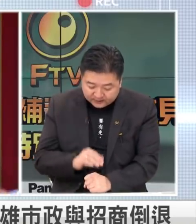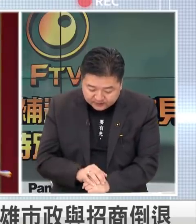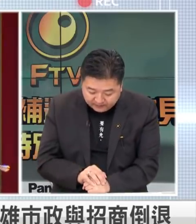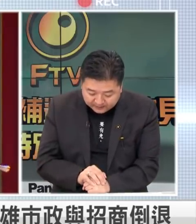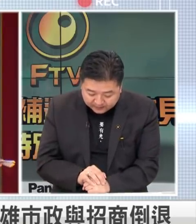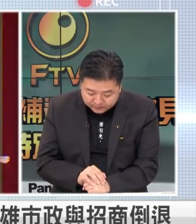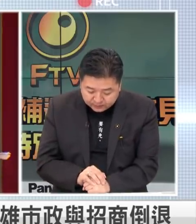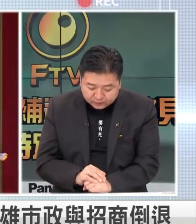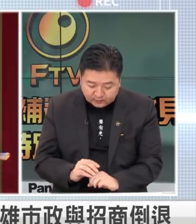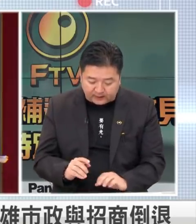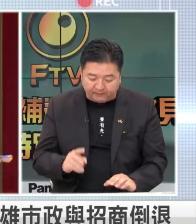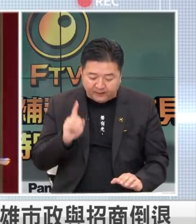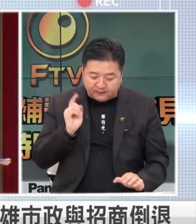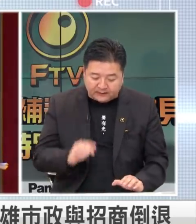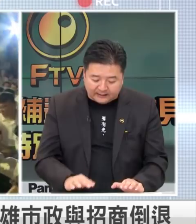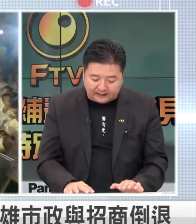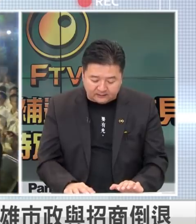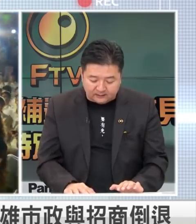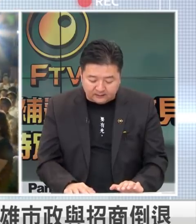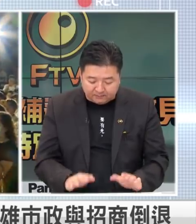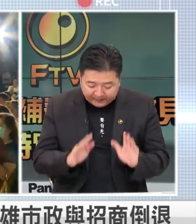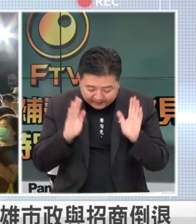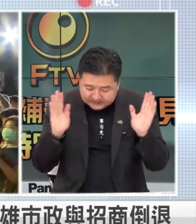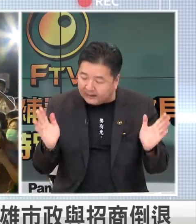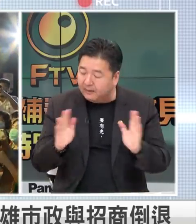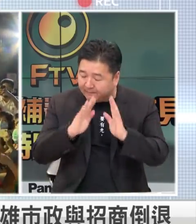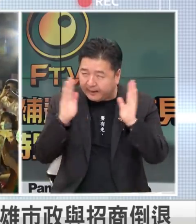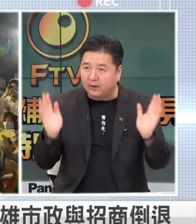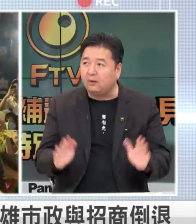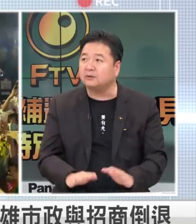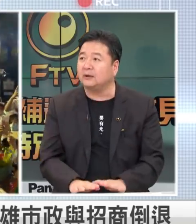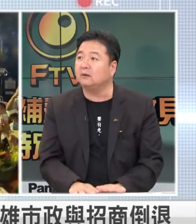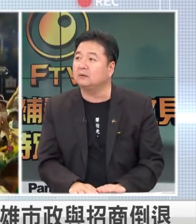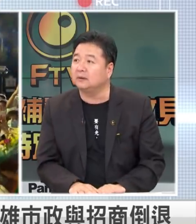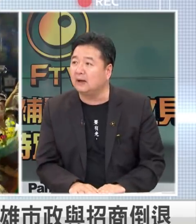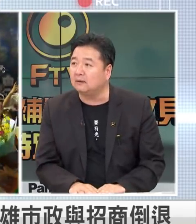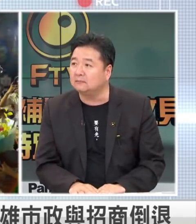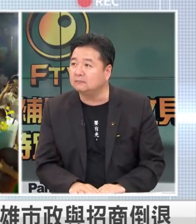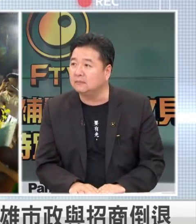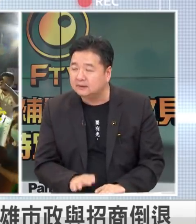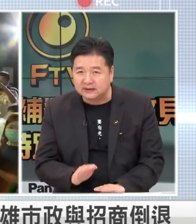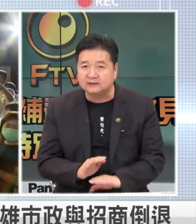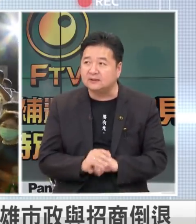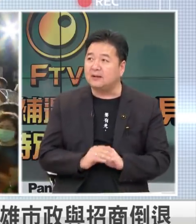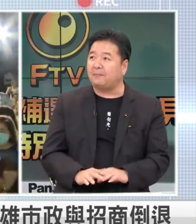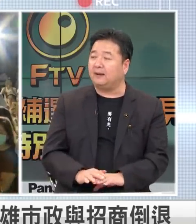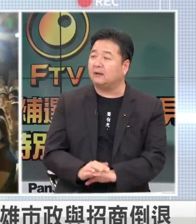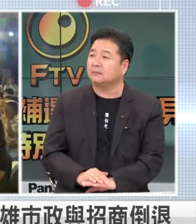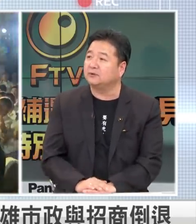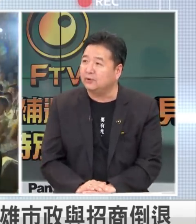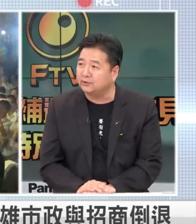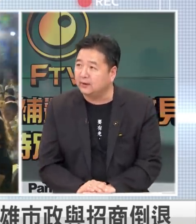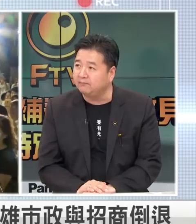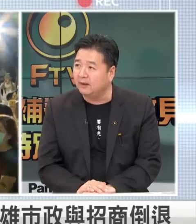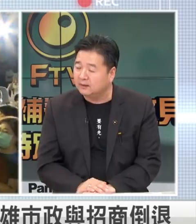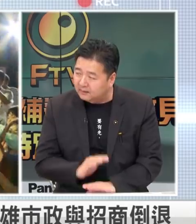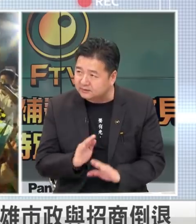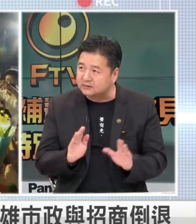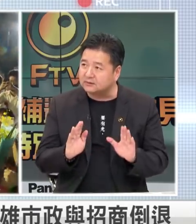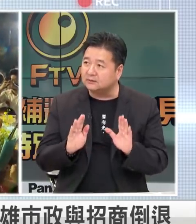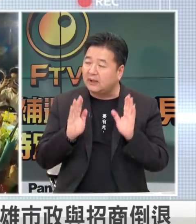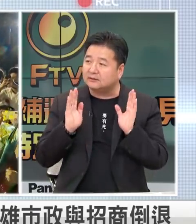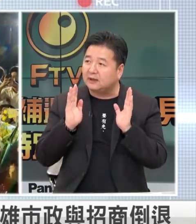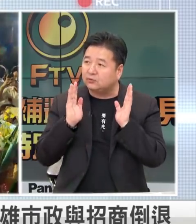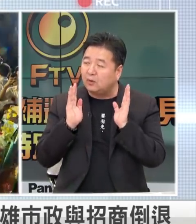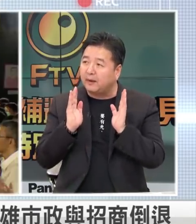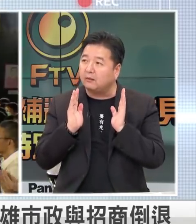可能陈其邁也记错了当然每一位候选人都有提到3300亿要怎么解决那么